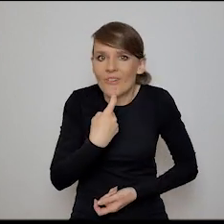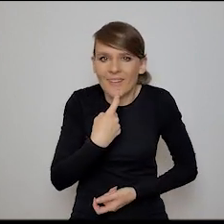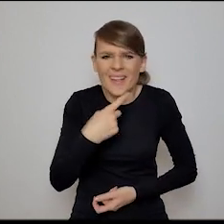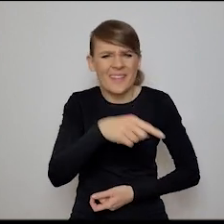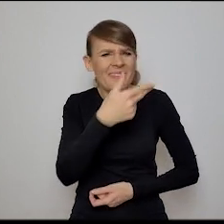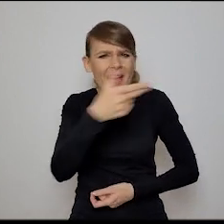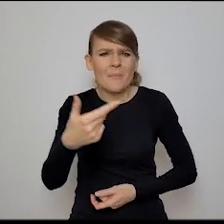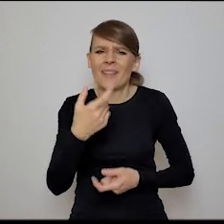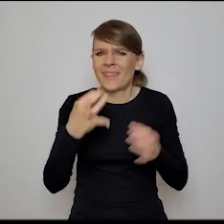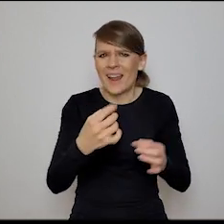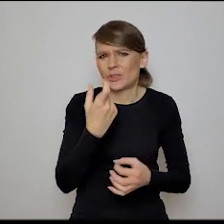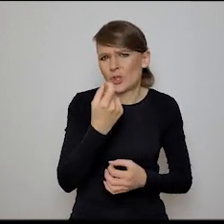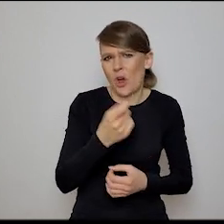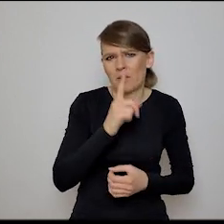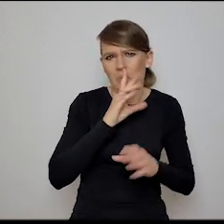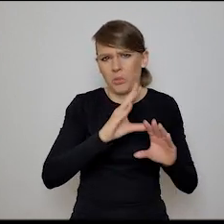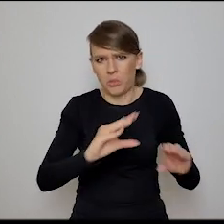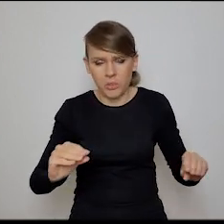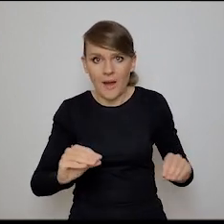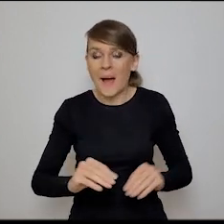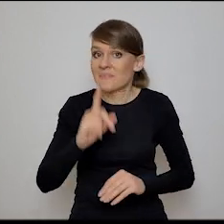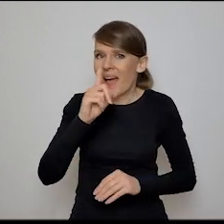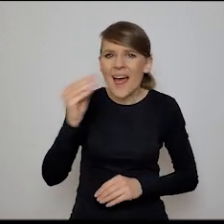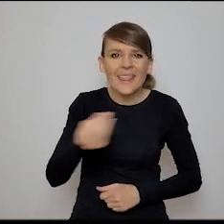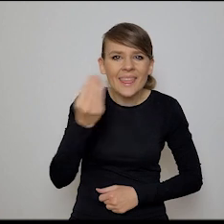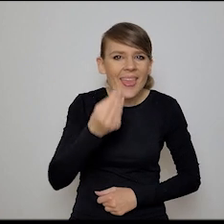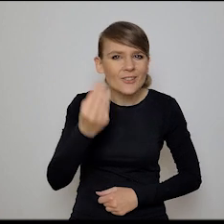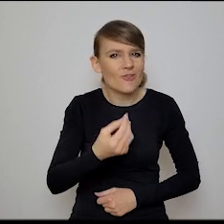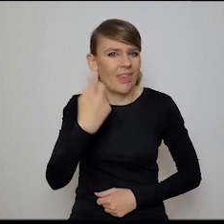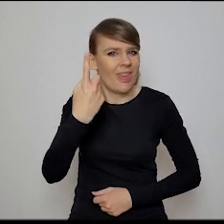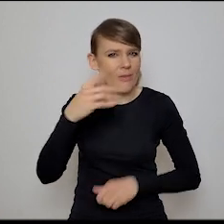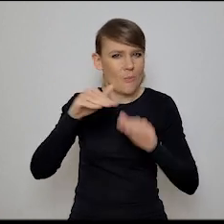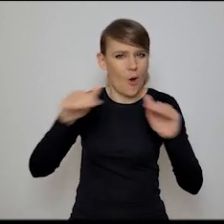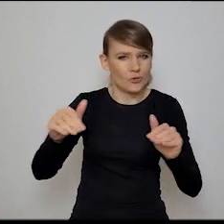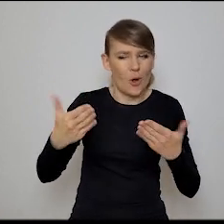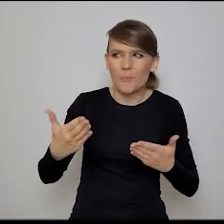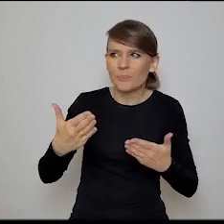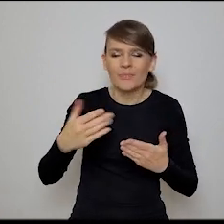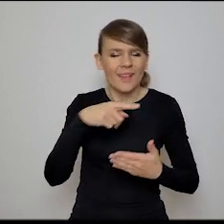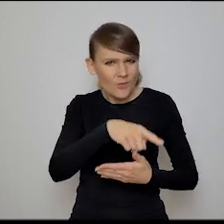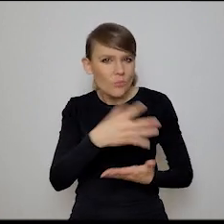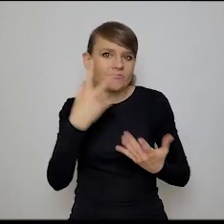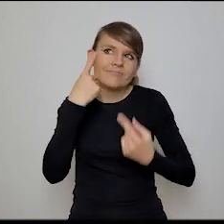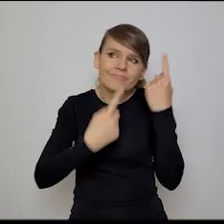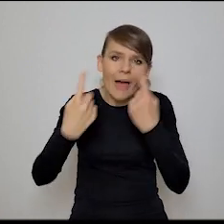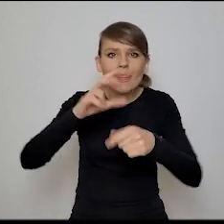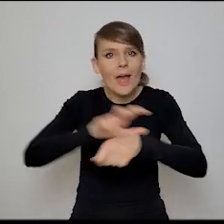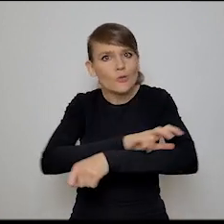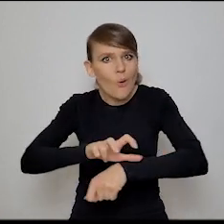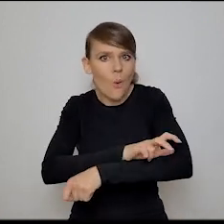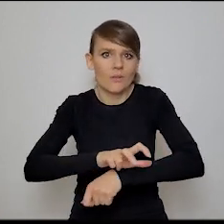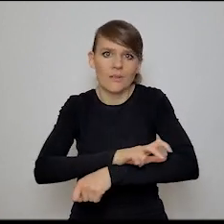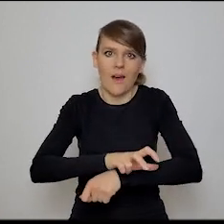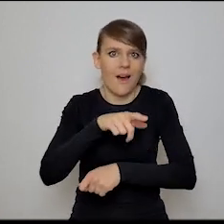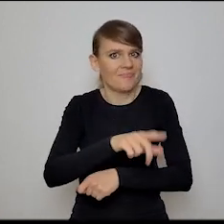teraz jakoś przygasł, ale jest jeszcze chyba jeden poziom, oprócz takiej refleksji nad rolą technologii